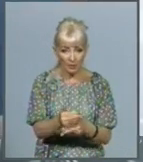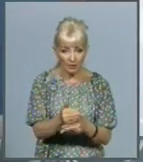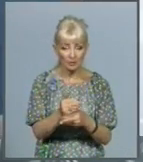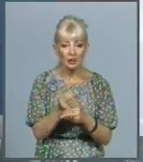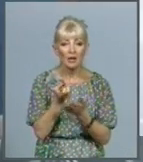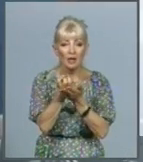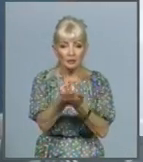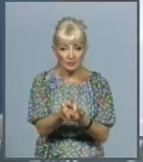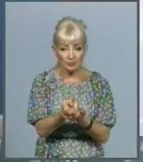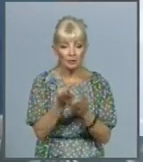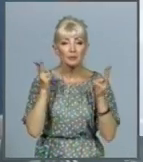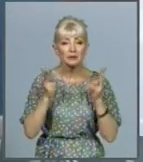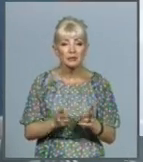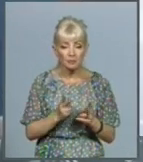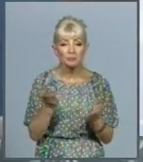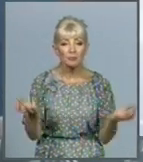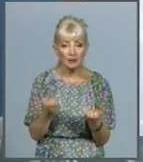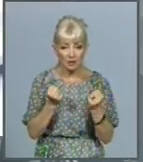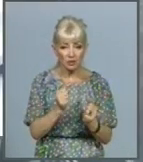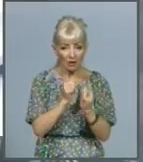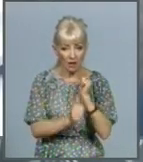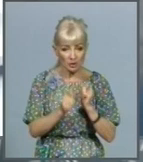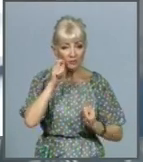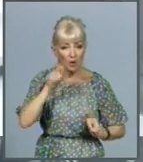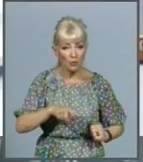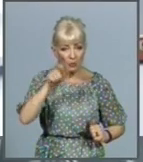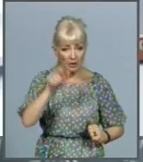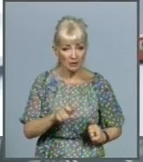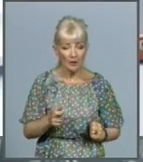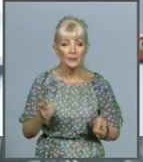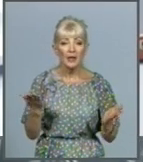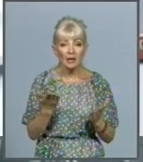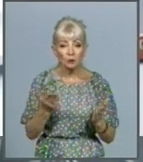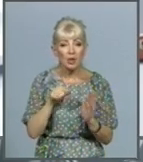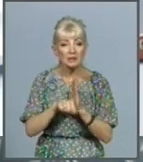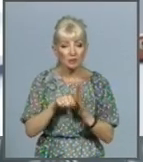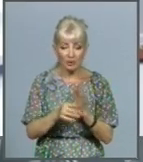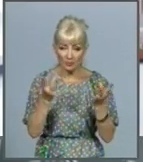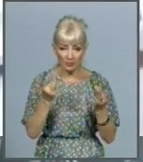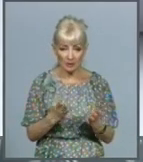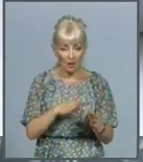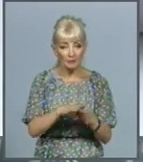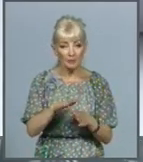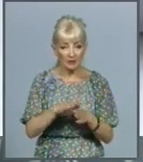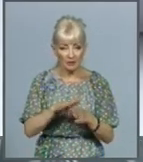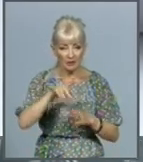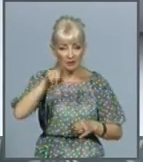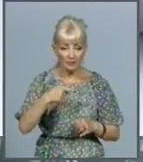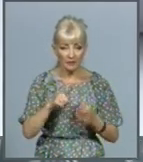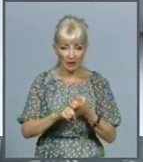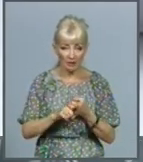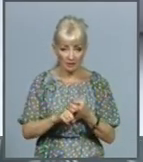потребують підтримки кожного українця. Яка полягає в елементарному дотриманні вимог карантину. Переконаний